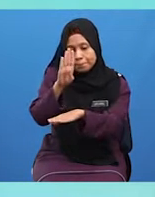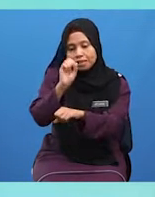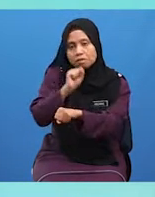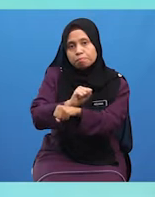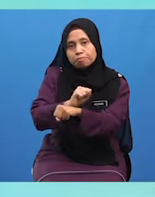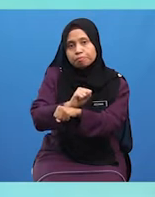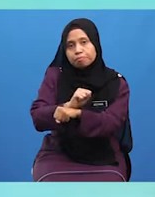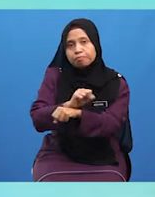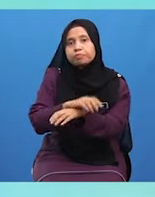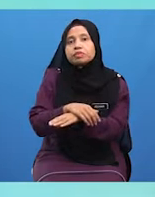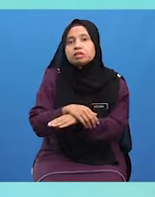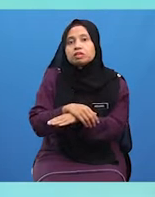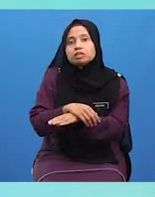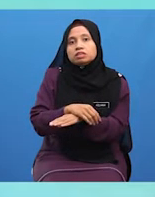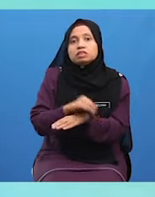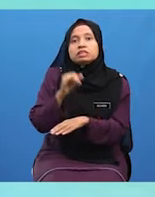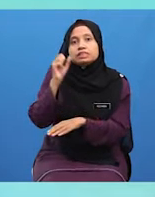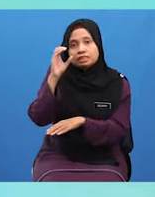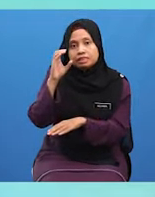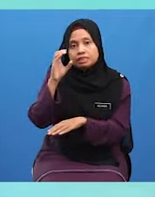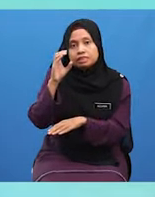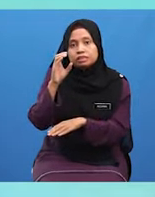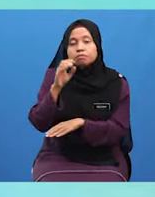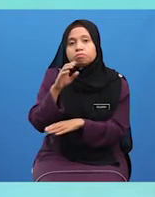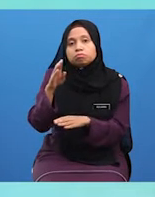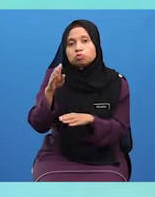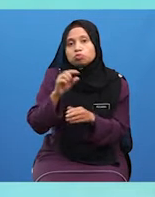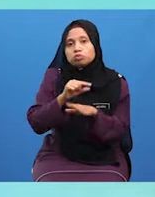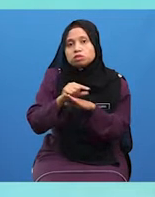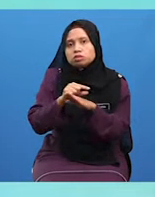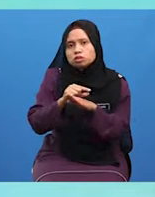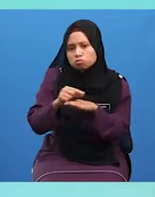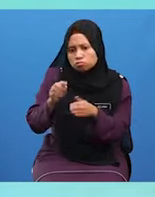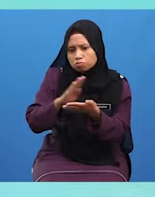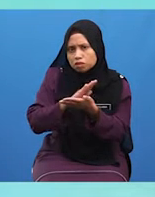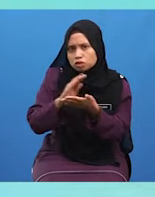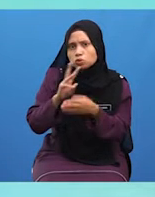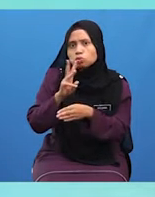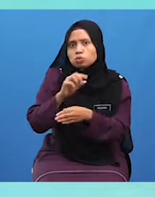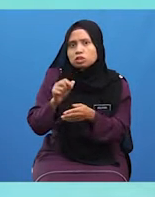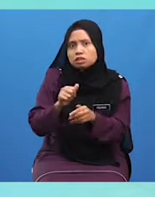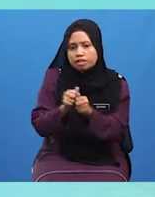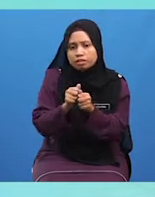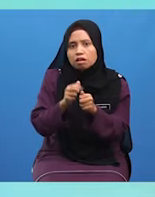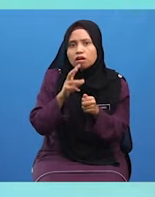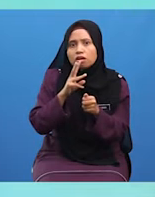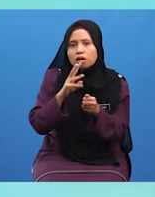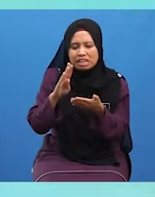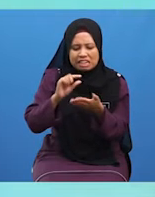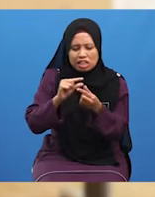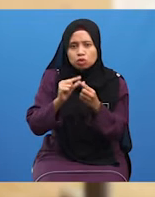Menggunakan Kertas Yang Tertulis Dengan Ayat Al-Quran Ketika Beristinjak